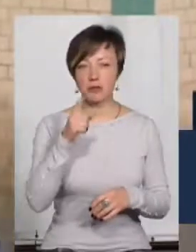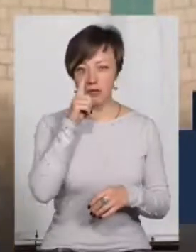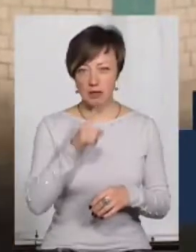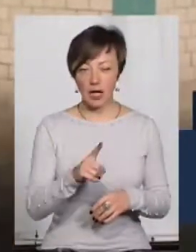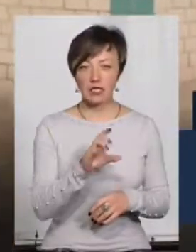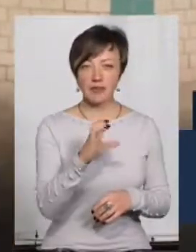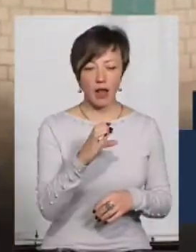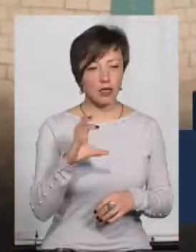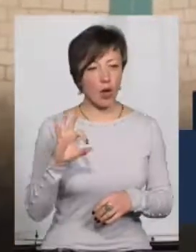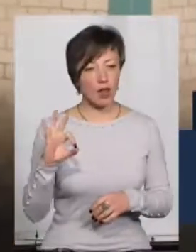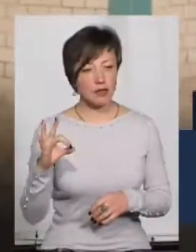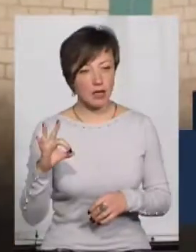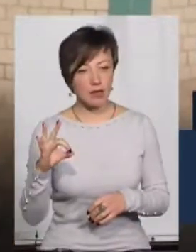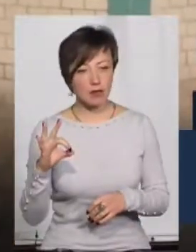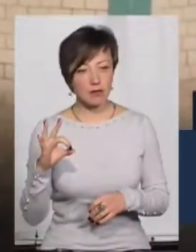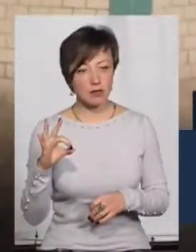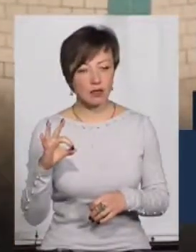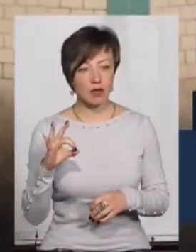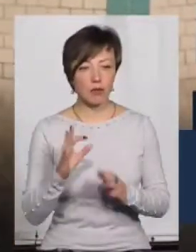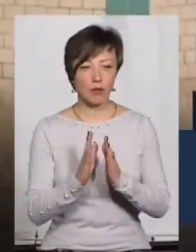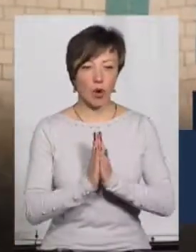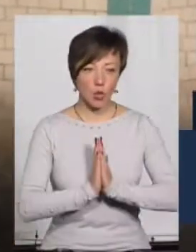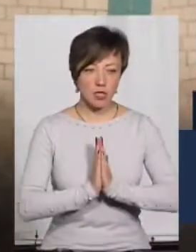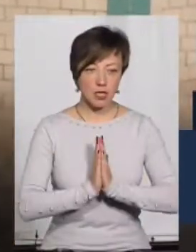Олександрівна просила.